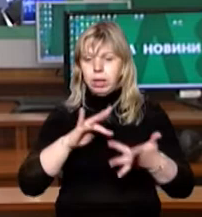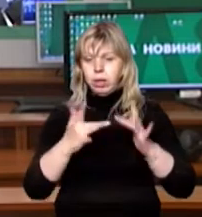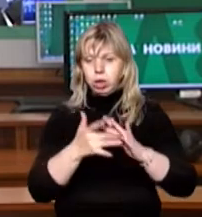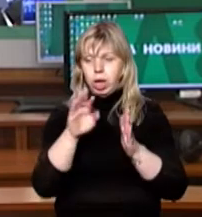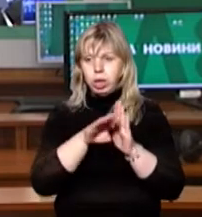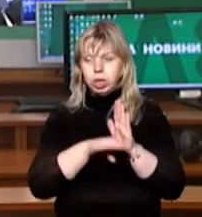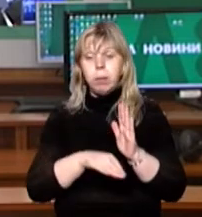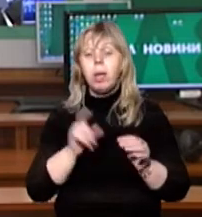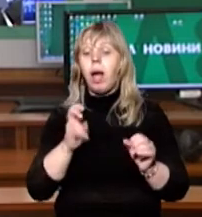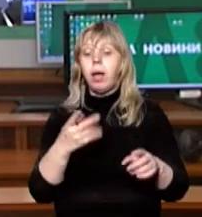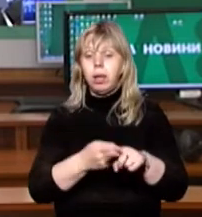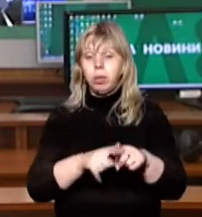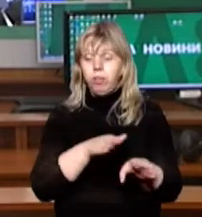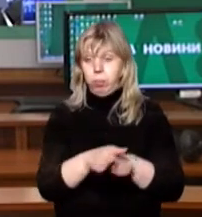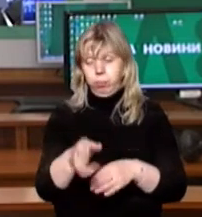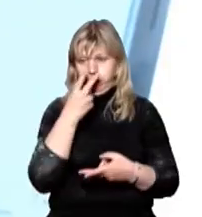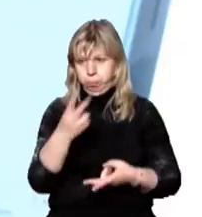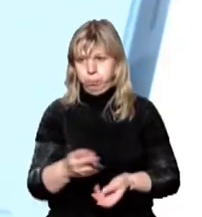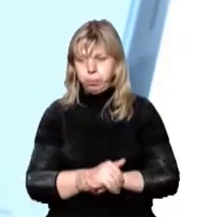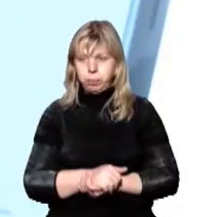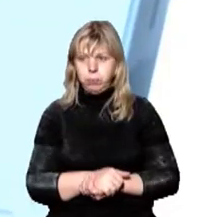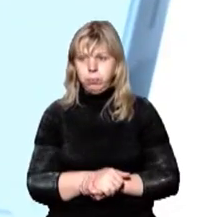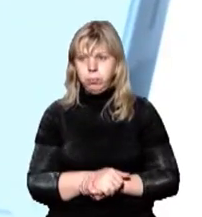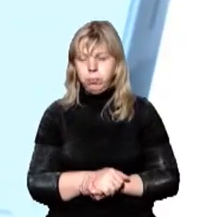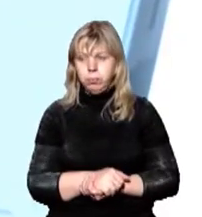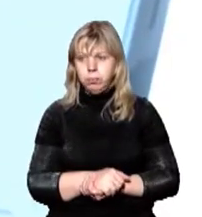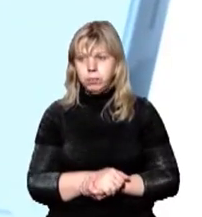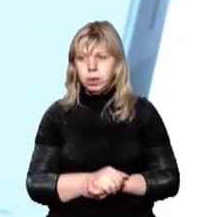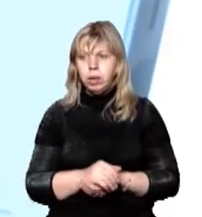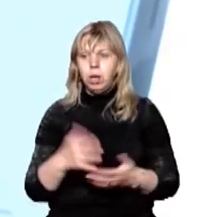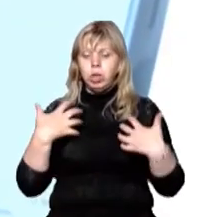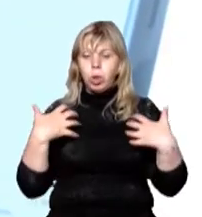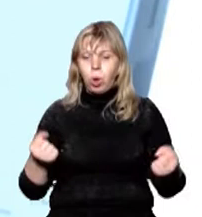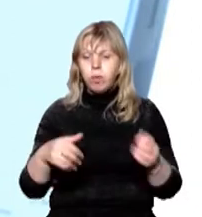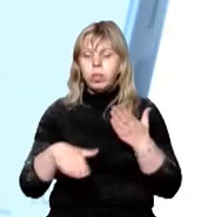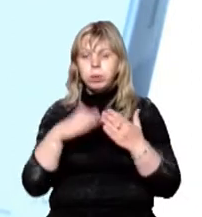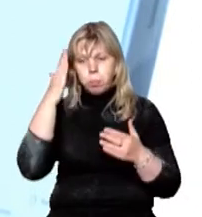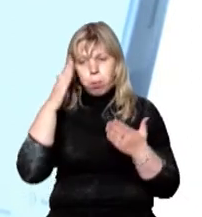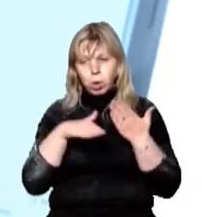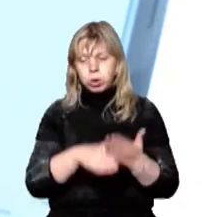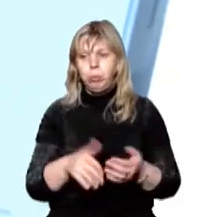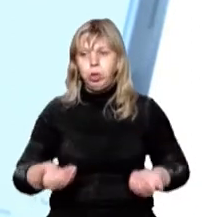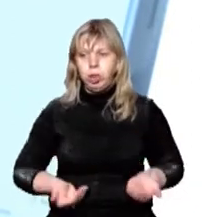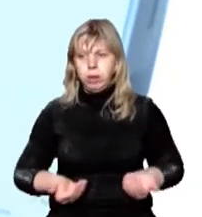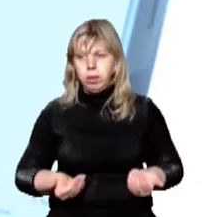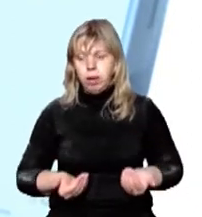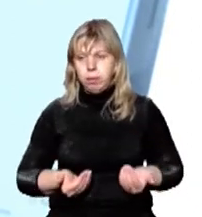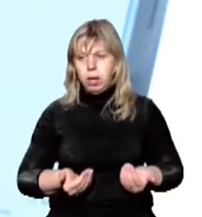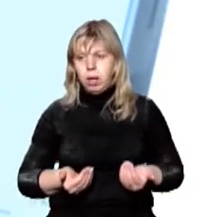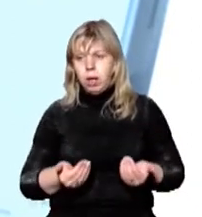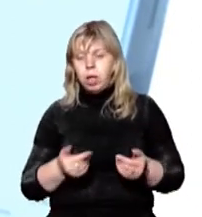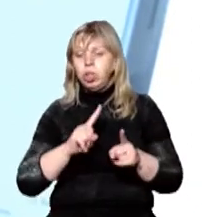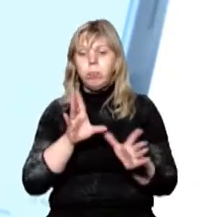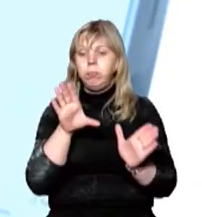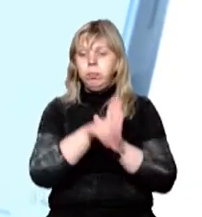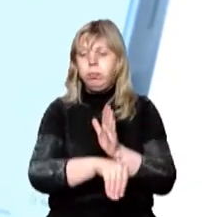-режимі. Як це відбувалося – дивіться далі. Здоровий спосіб життя. Він